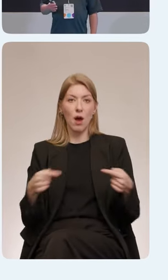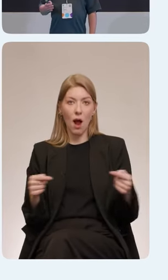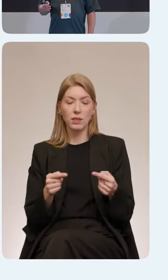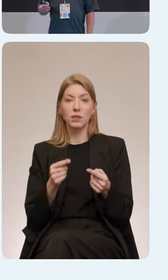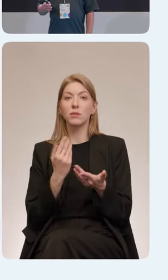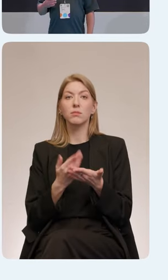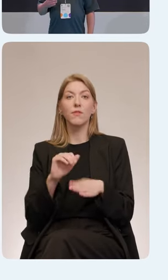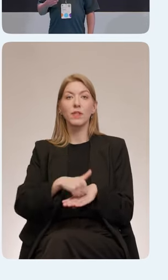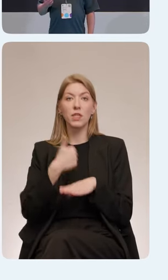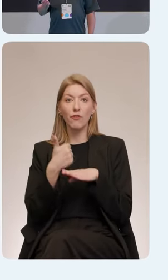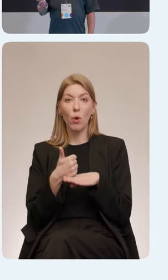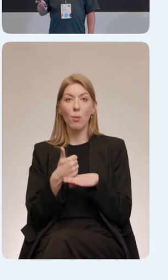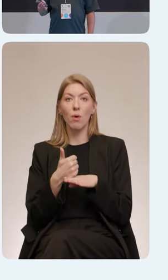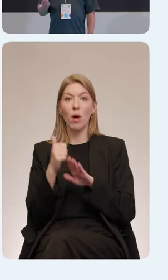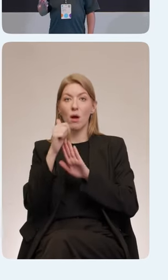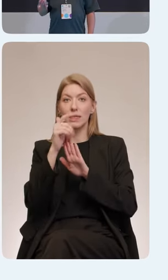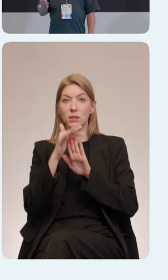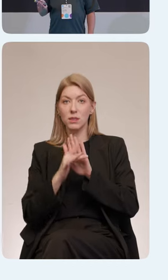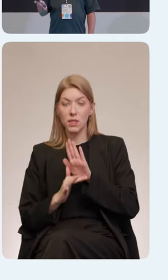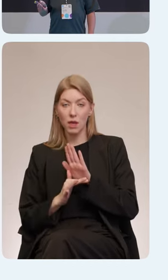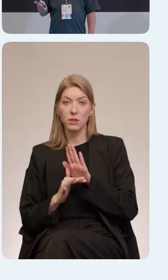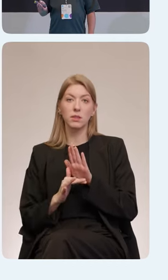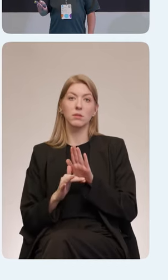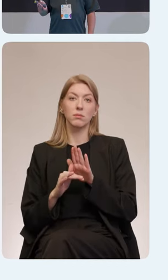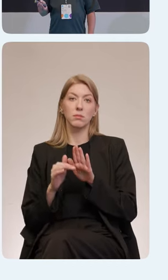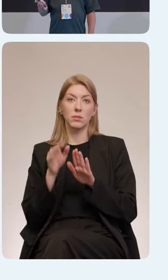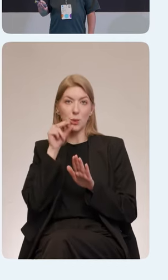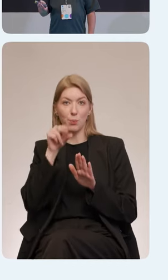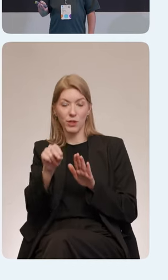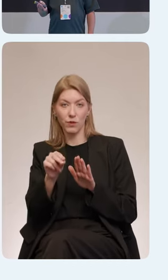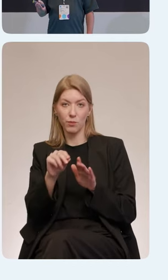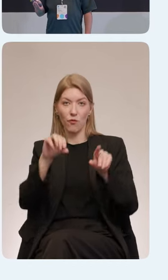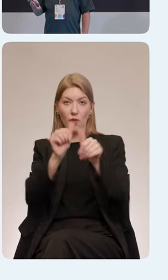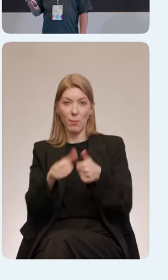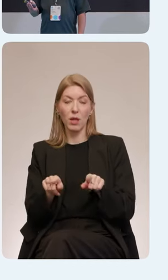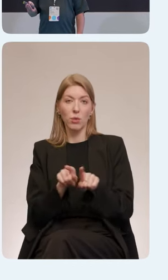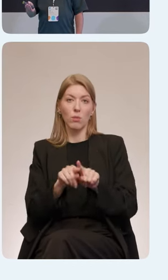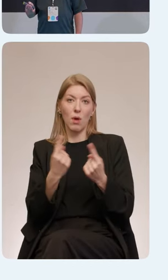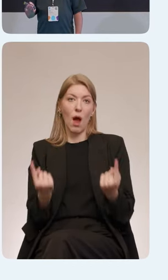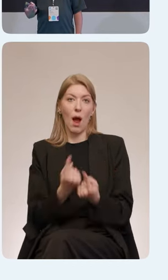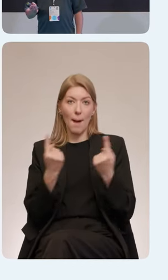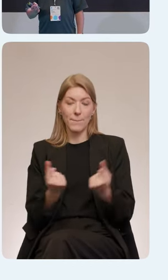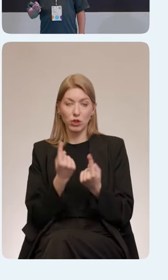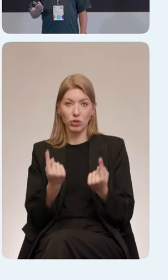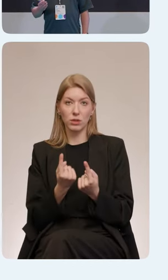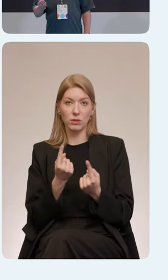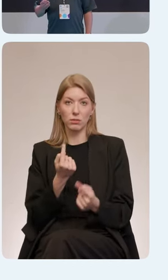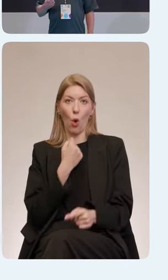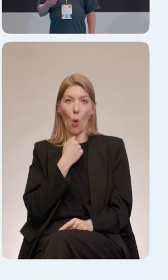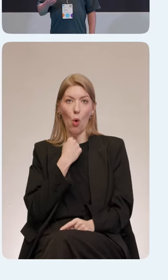основном это текст-то спич формат, то есть, обычный такой роботизированный неэмоциональный город, который